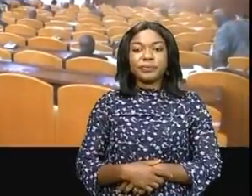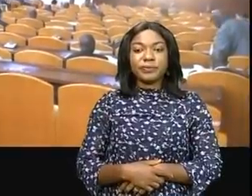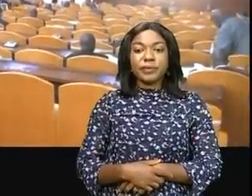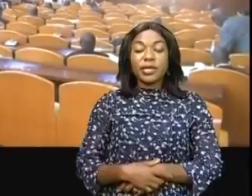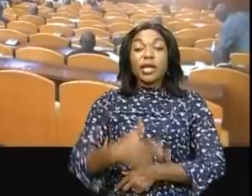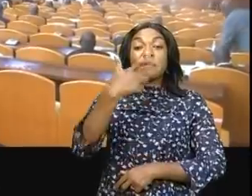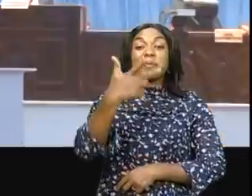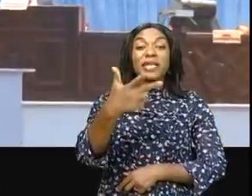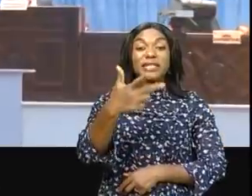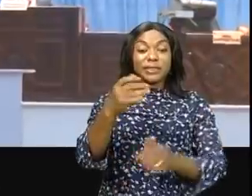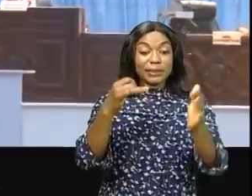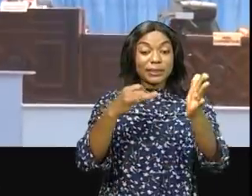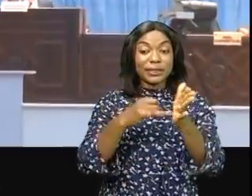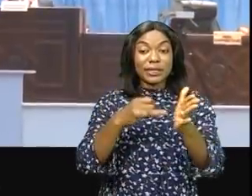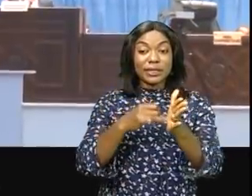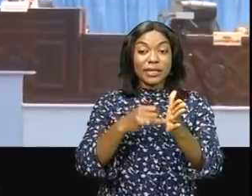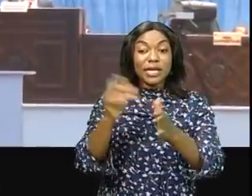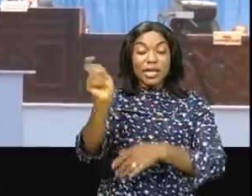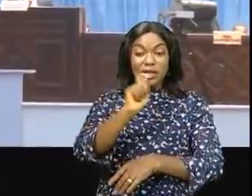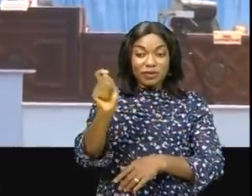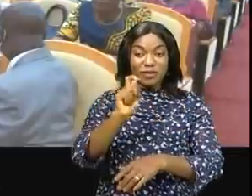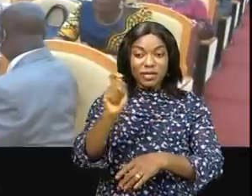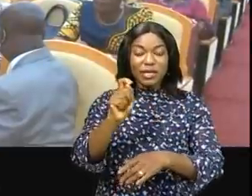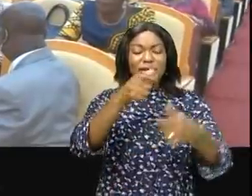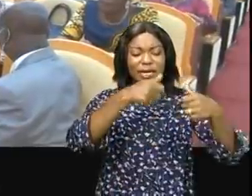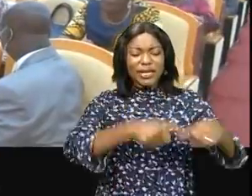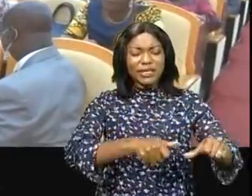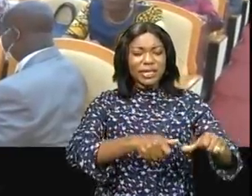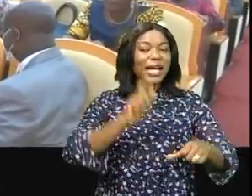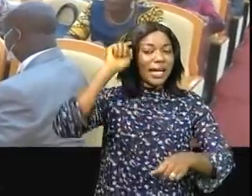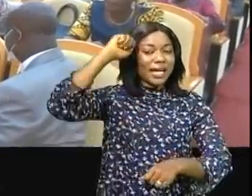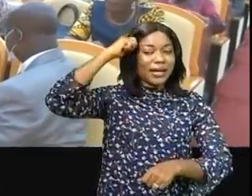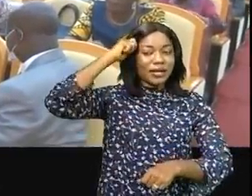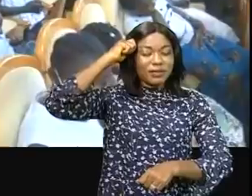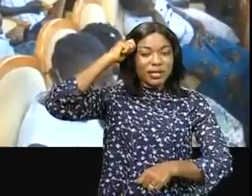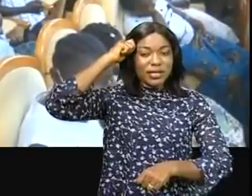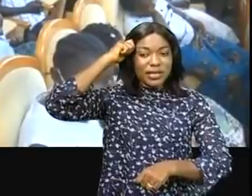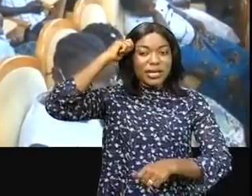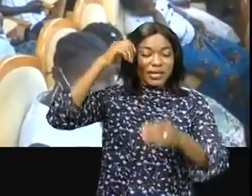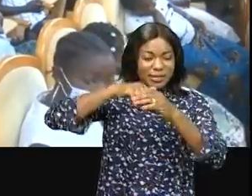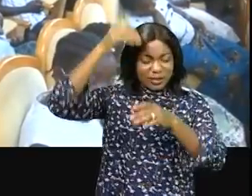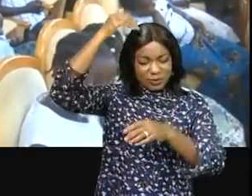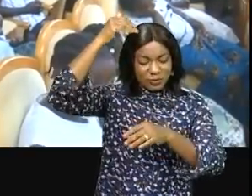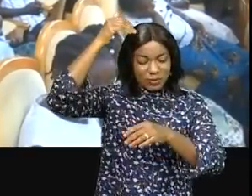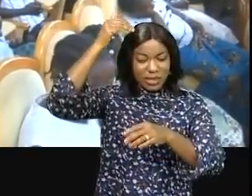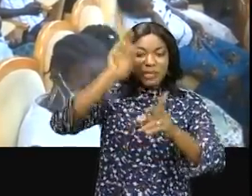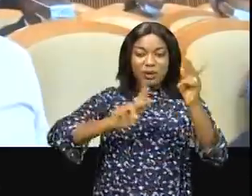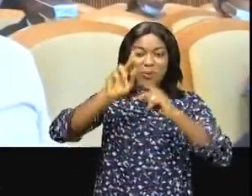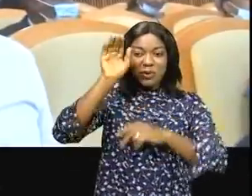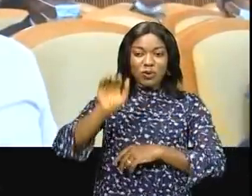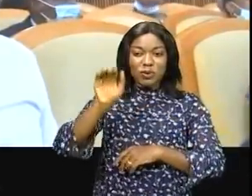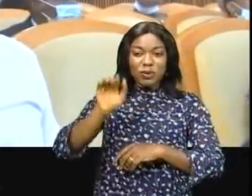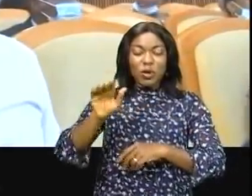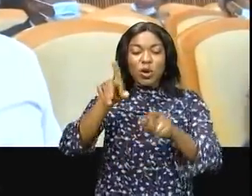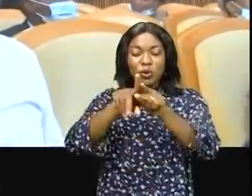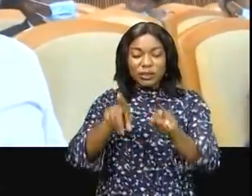Mercredi 7 avril 2021 restera gravée dans la mémoire des peuples autochtones pygmés et la population